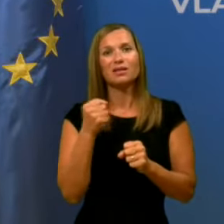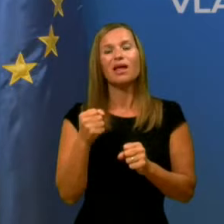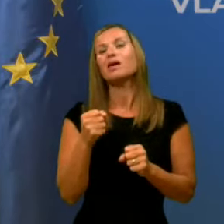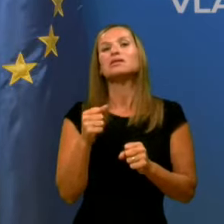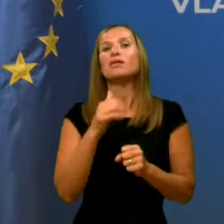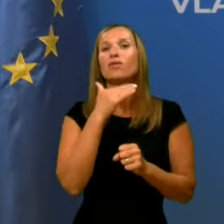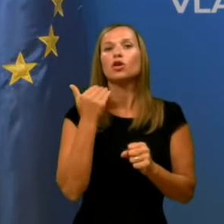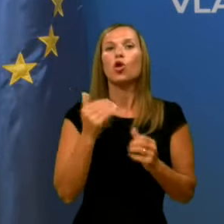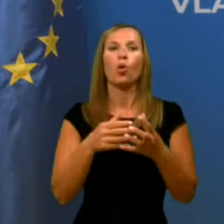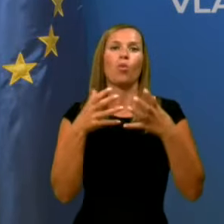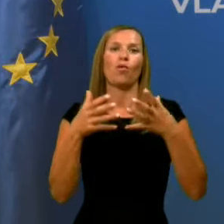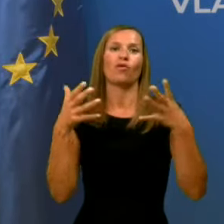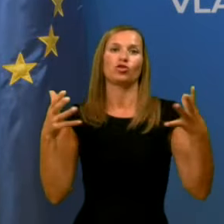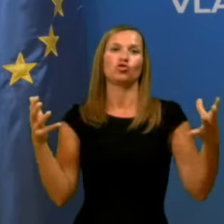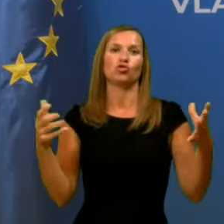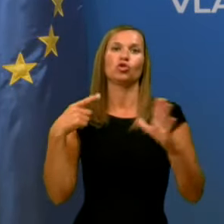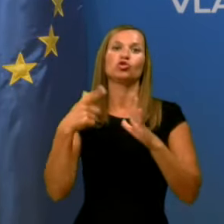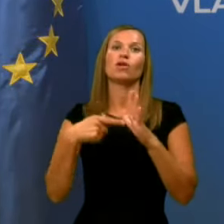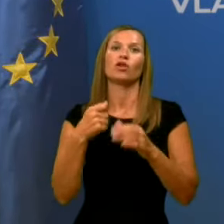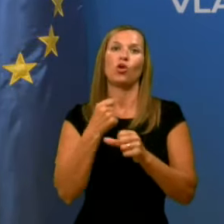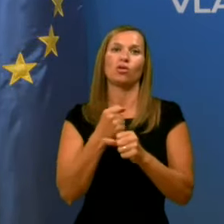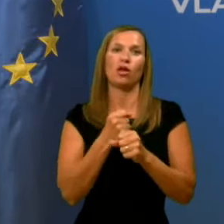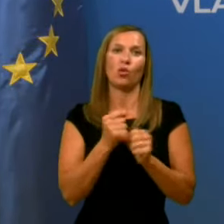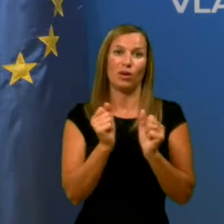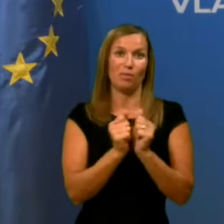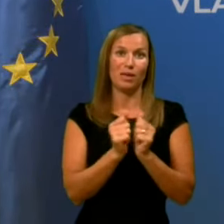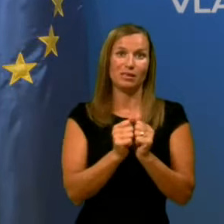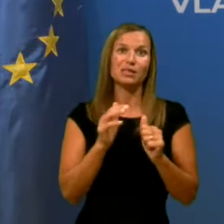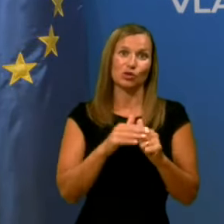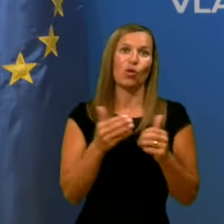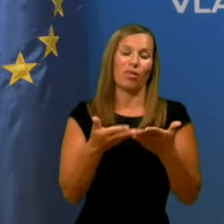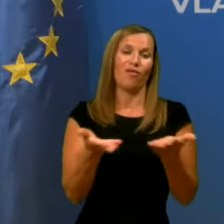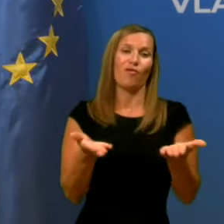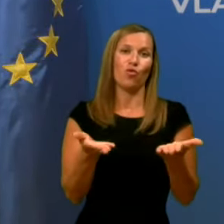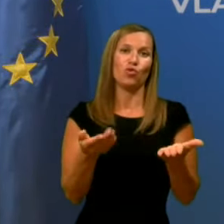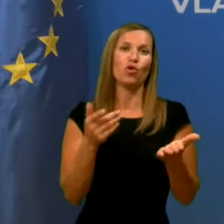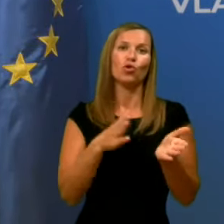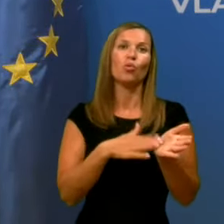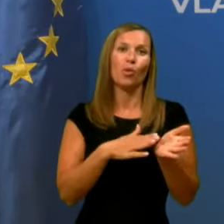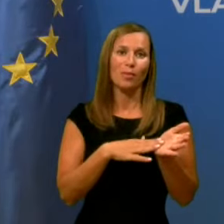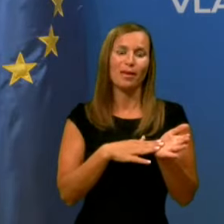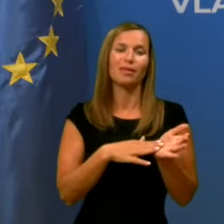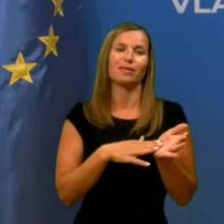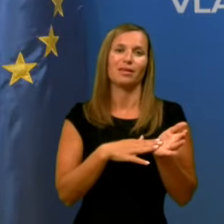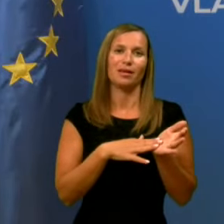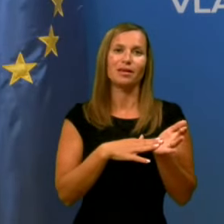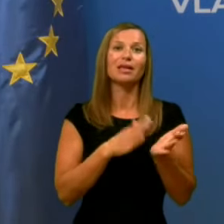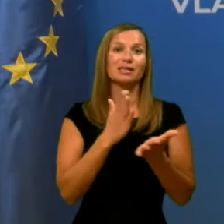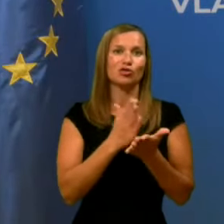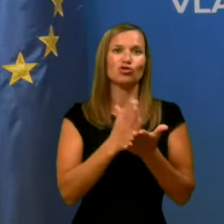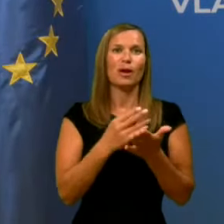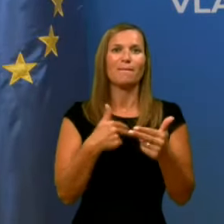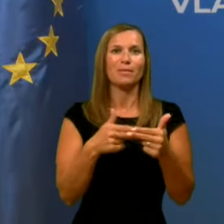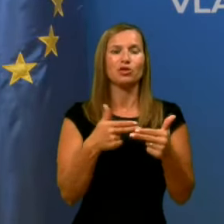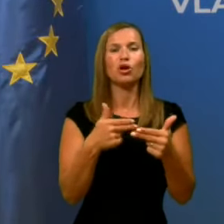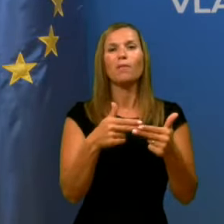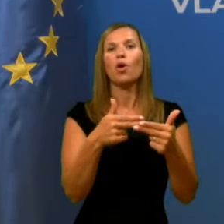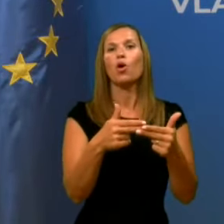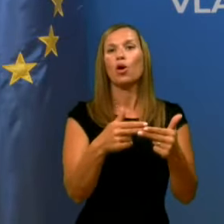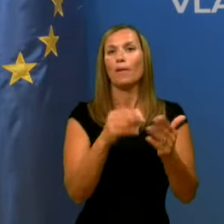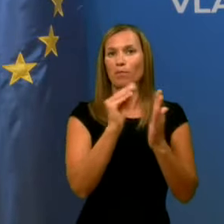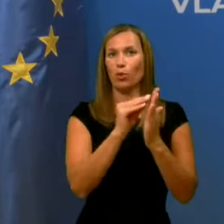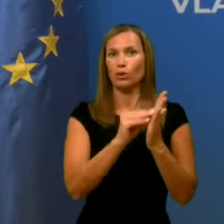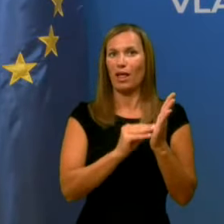povišuje število delovnih mest, ki so na voljo. To pomeni, da se že bližamo podatkom